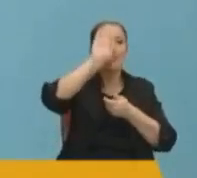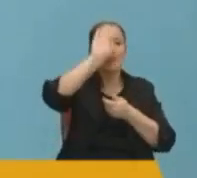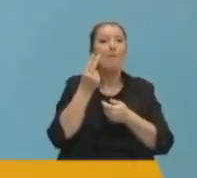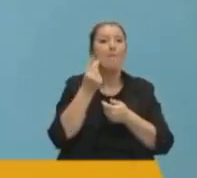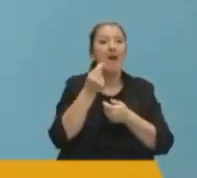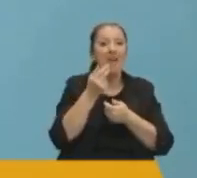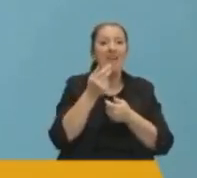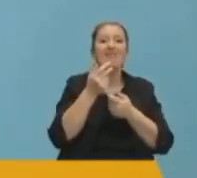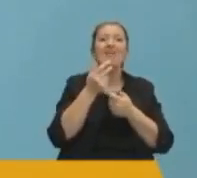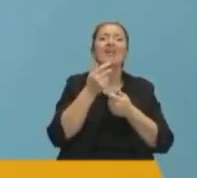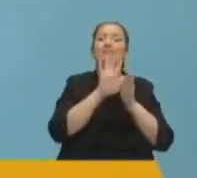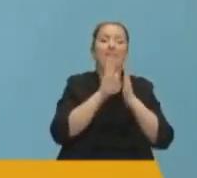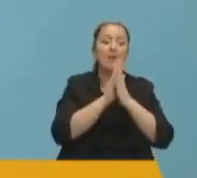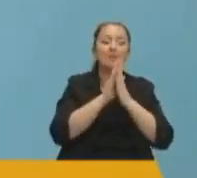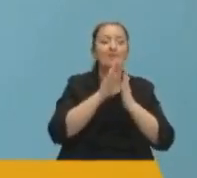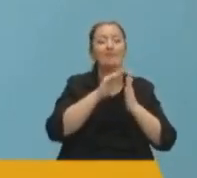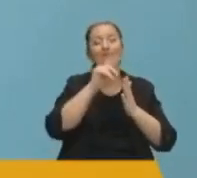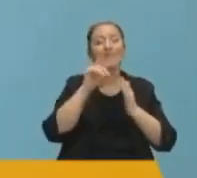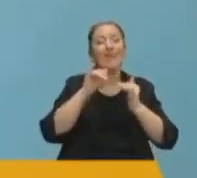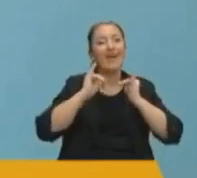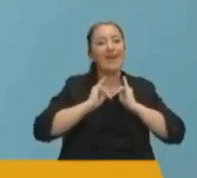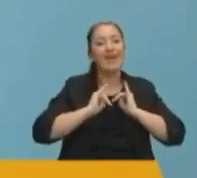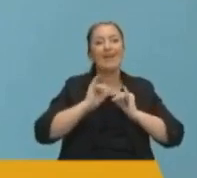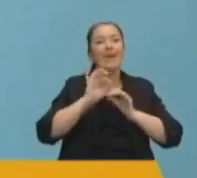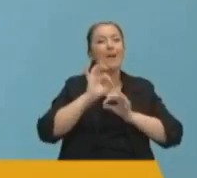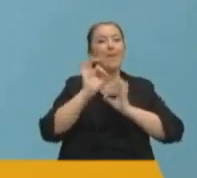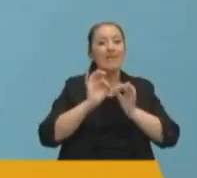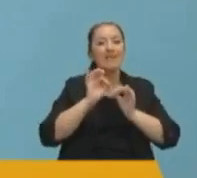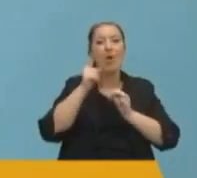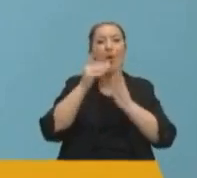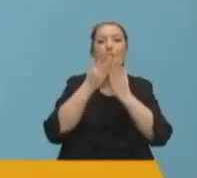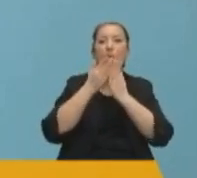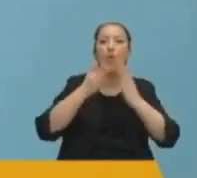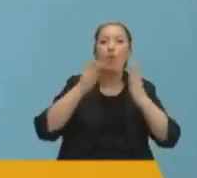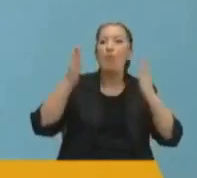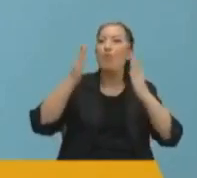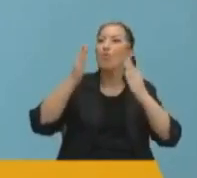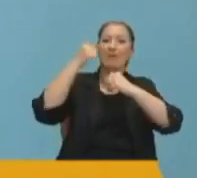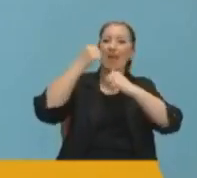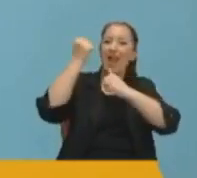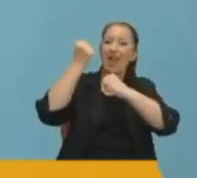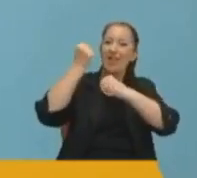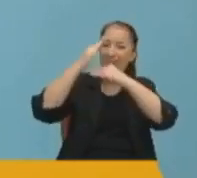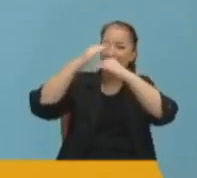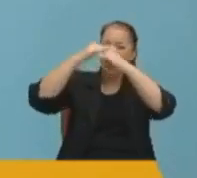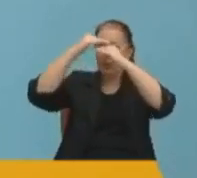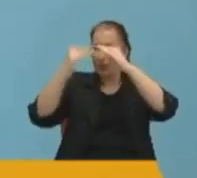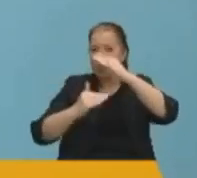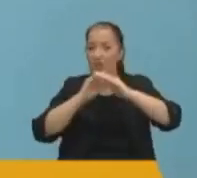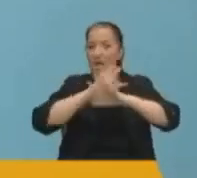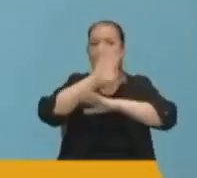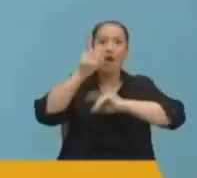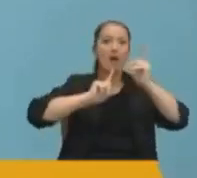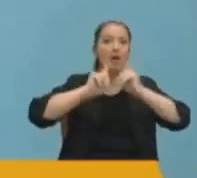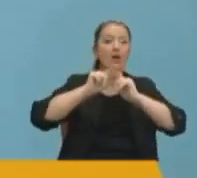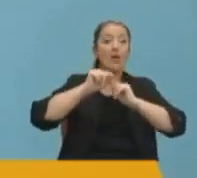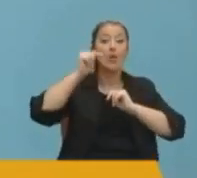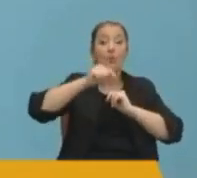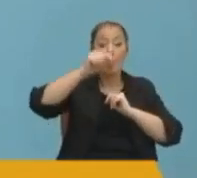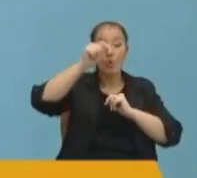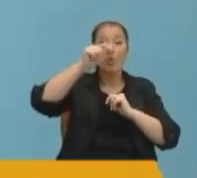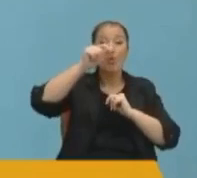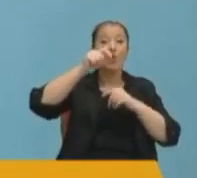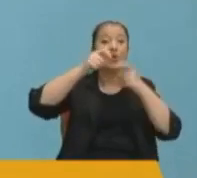mirasından, o büyük haşmetli ruhun surlarından bir tuğla düşse hepimiz kıyama kalkarız. Bu şehri ne tek dişi kalmış batı